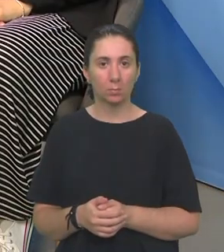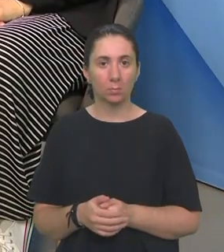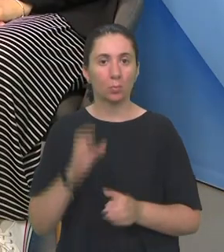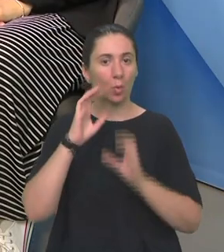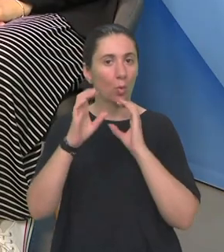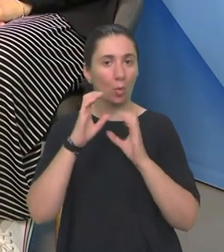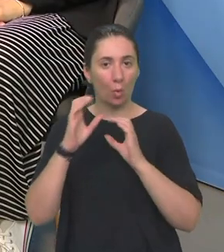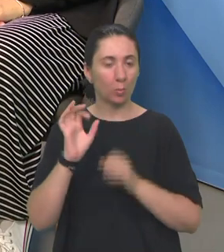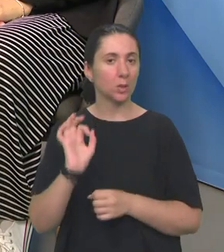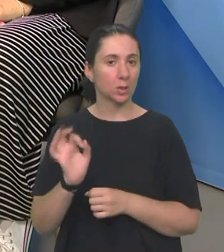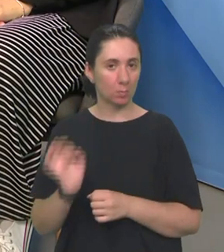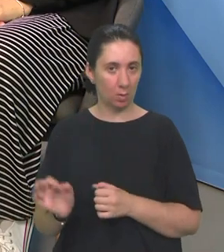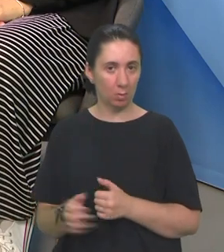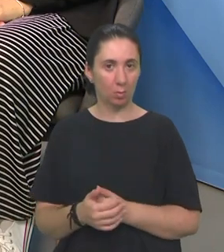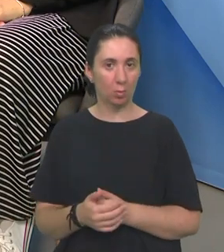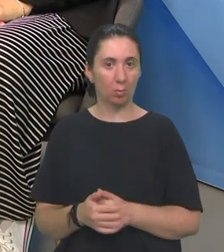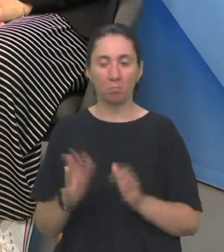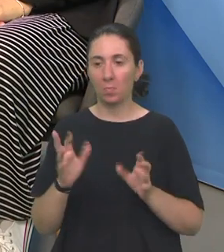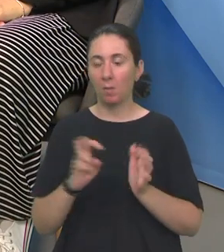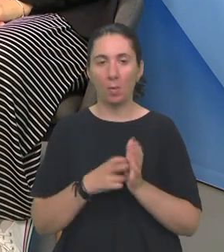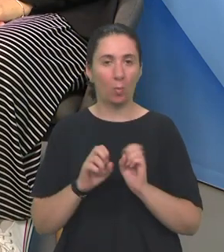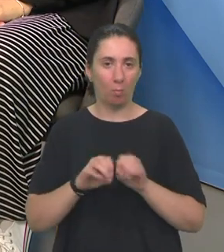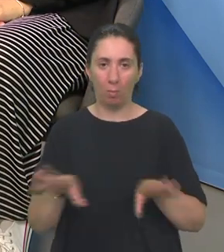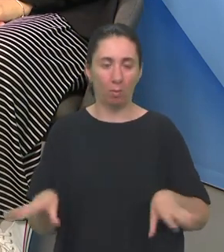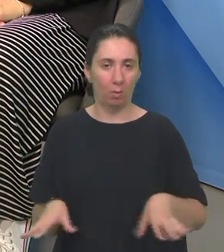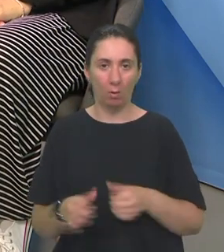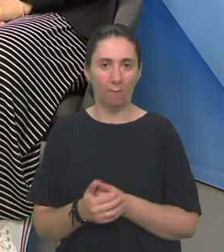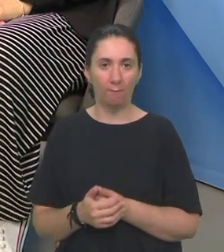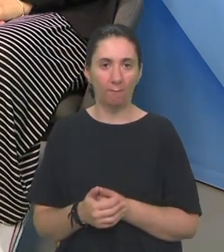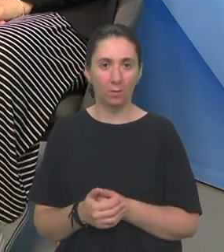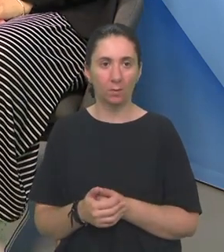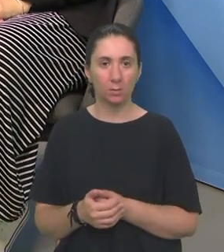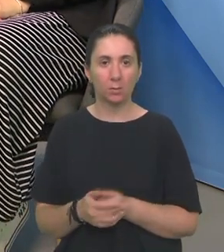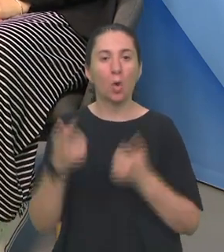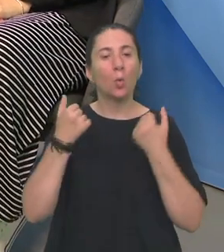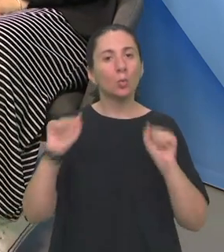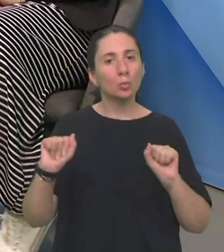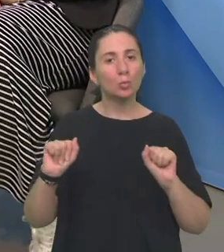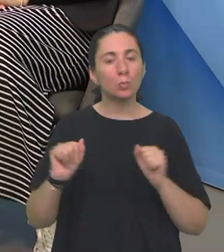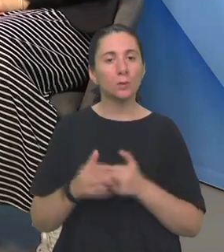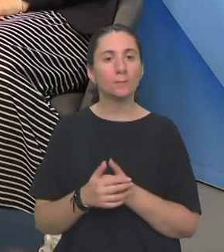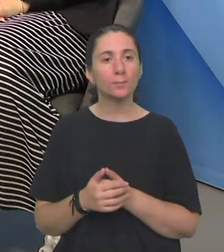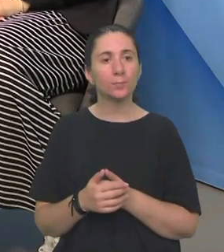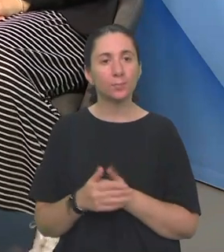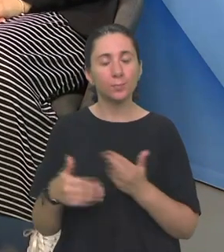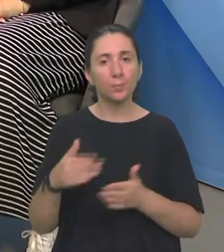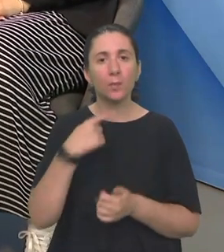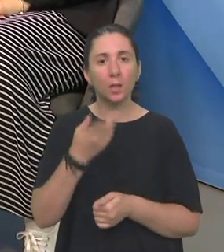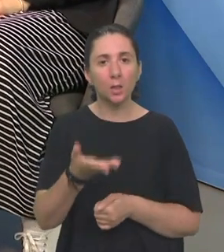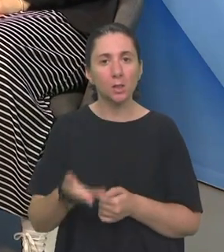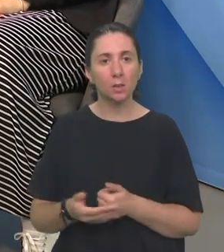Komuniciramo dobro Nema problema nikakvih A u slobodno... Reci, reci